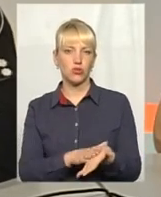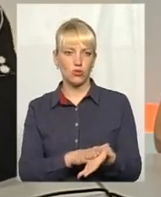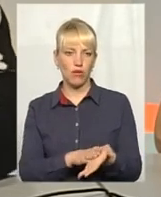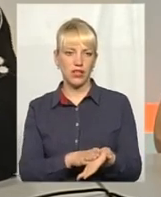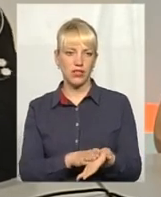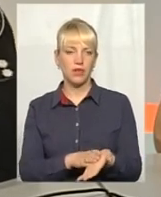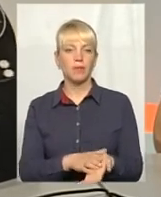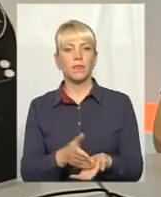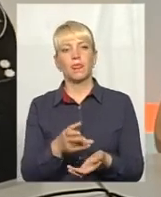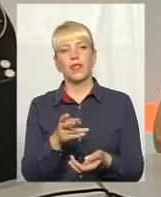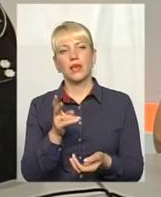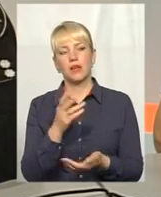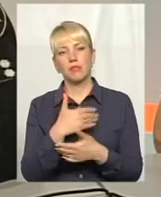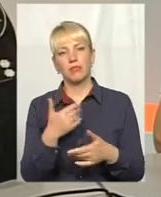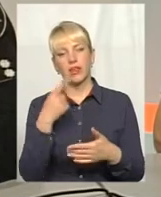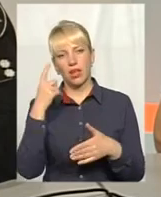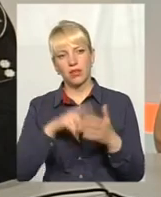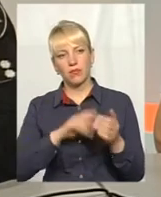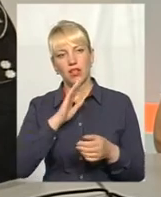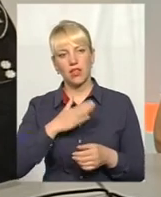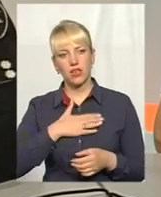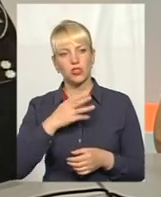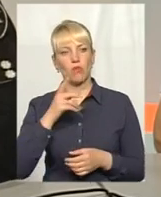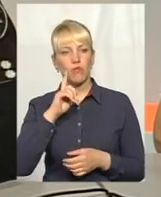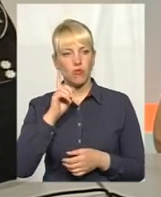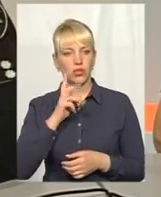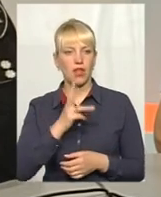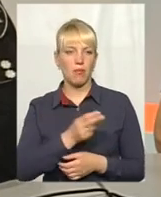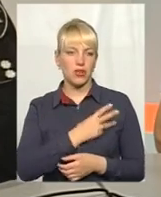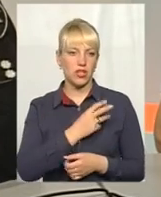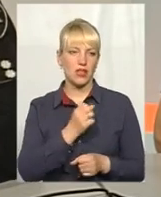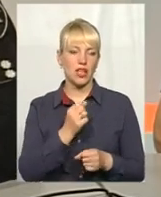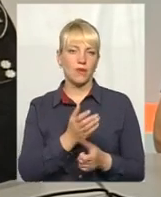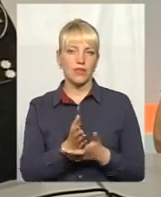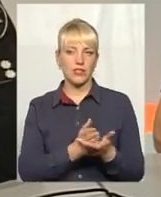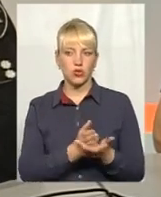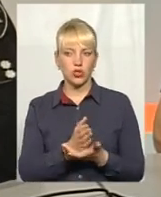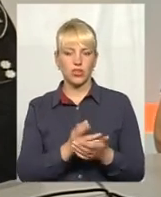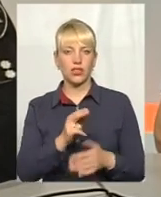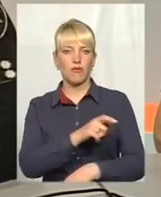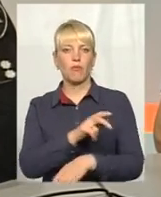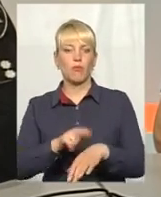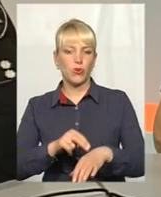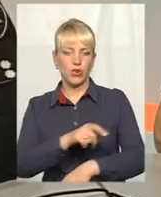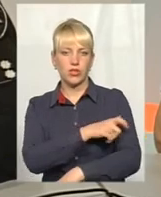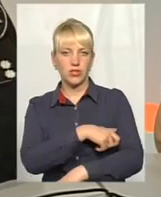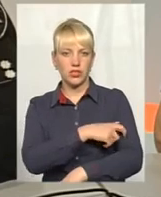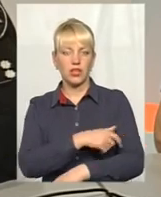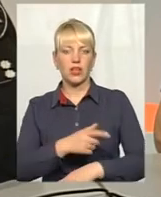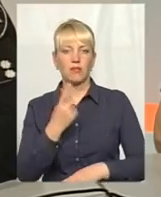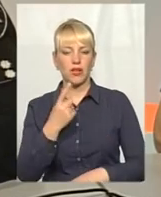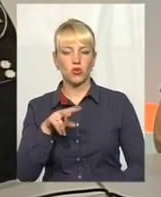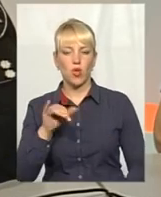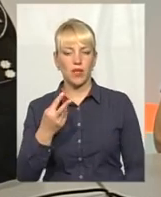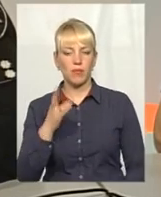надіємося на нашу молодь, на бажання служити в патрульній поліції. 1 липня ми будемо мати